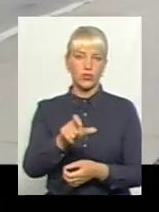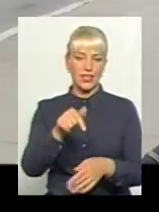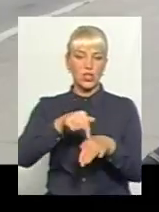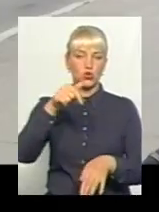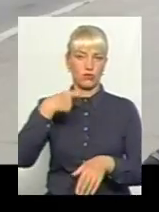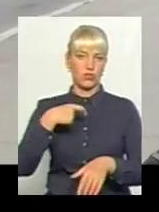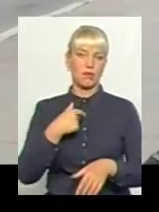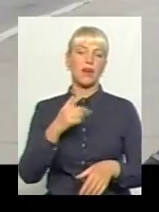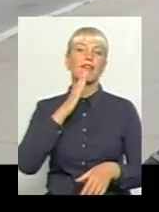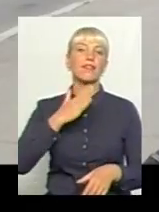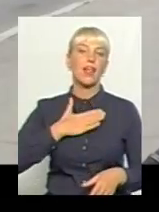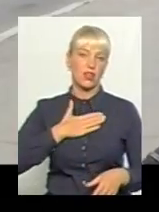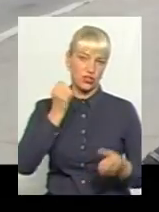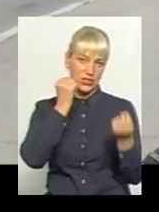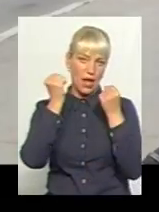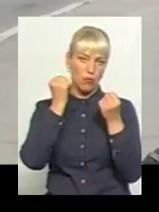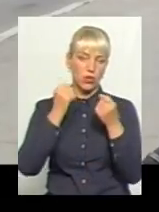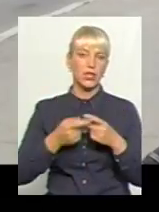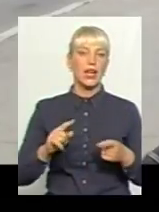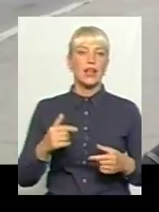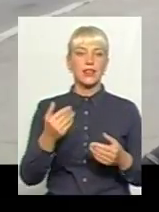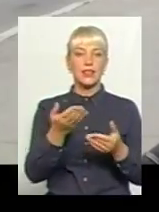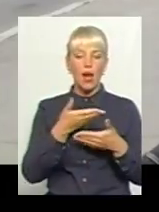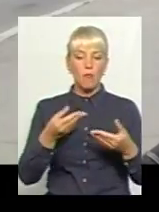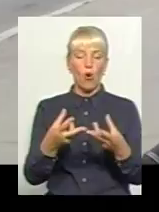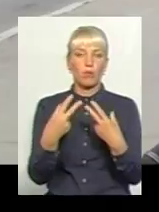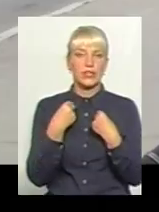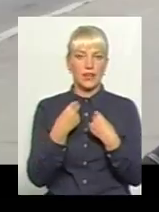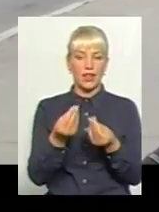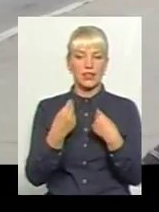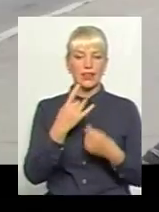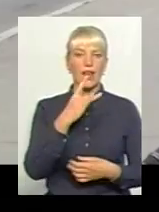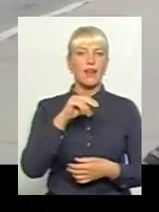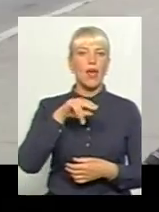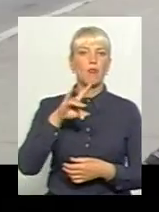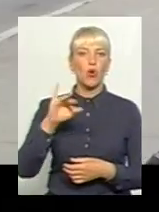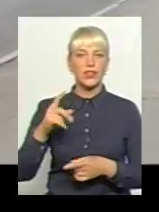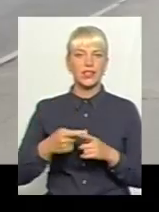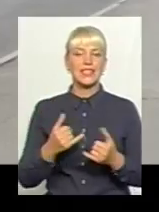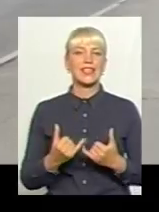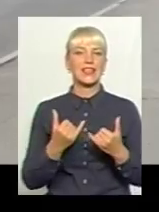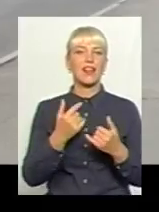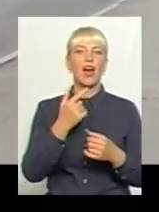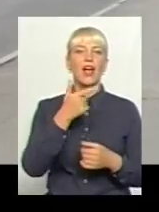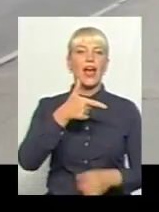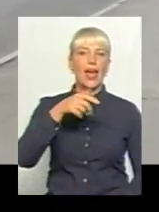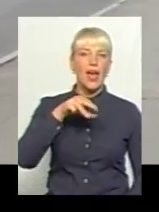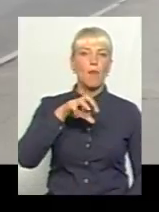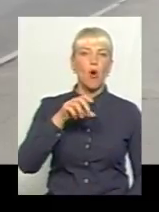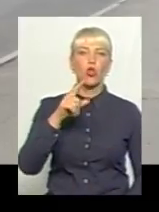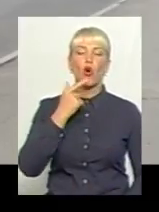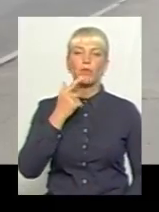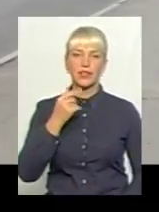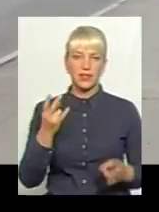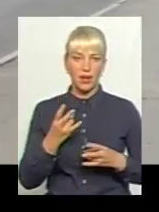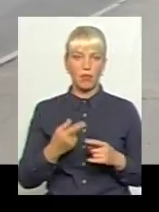заботи. Нам обіцяли давати ретропоїтин, це нам потрібен для гемоглобіна. Нам дали по одному уколу за рік.